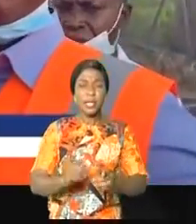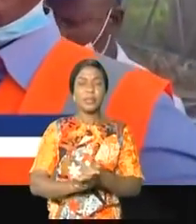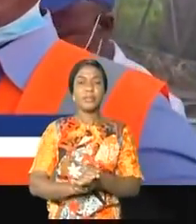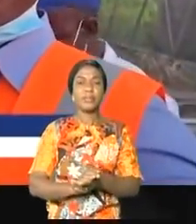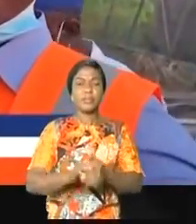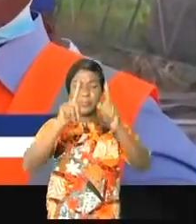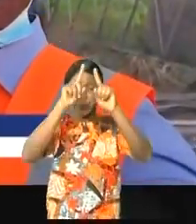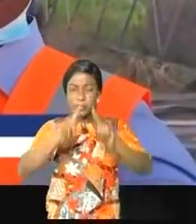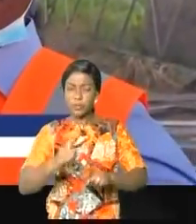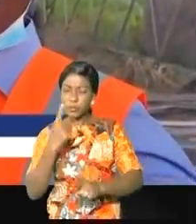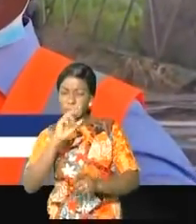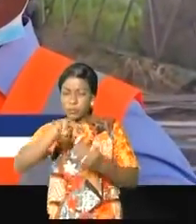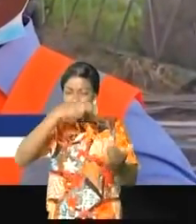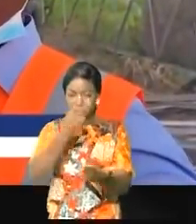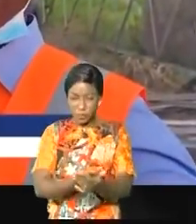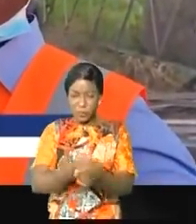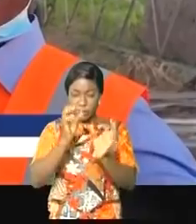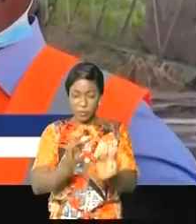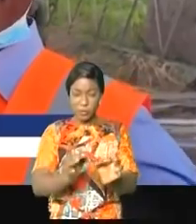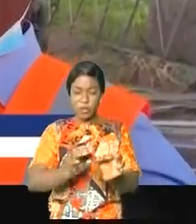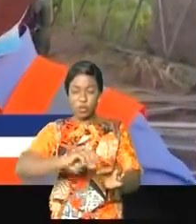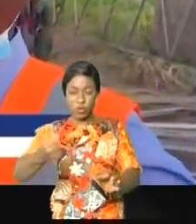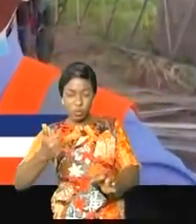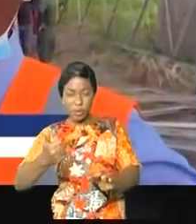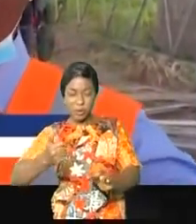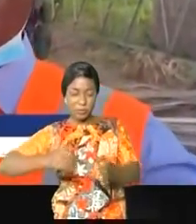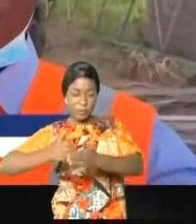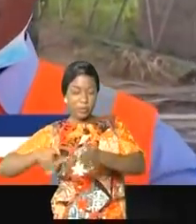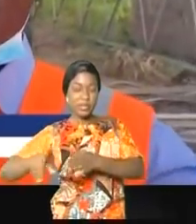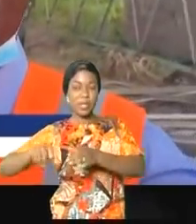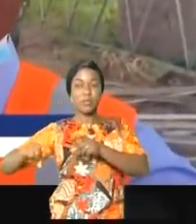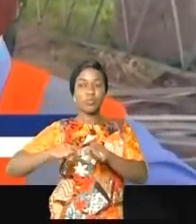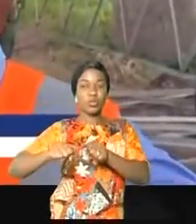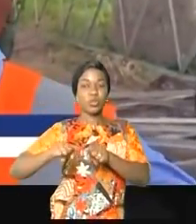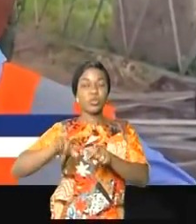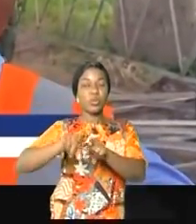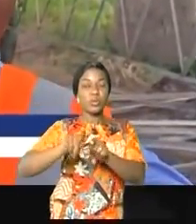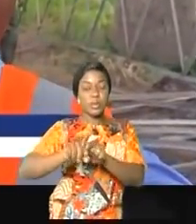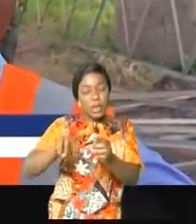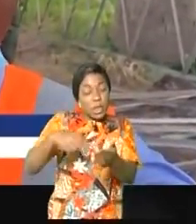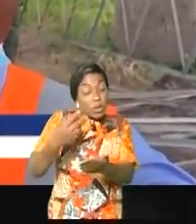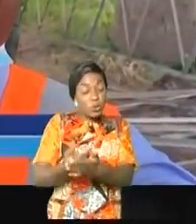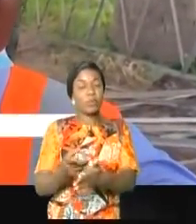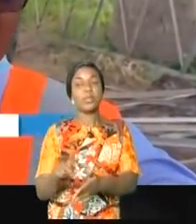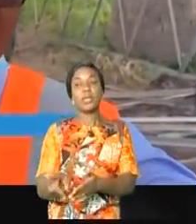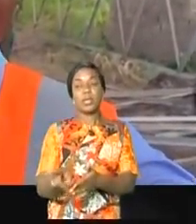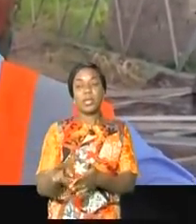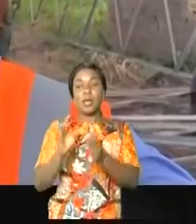il y a eu d'autres pylônes qui ont bougé. Il y a un pylône, le pylône numéro 4, qui est affecté